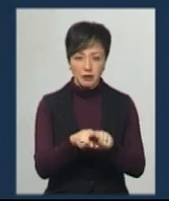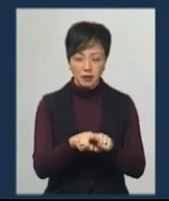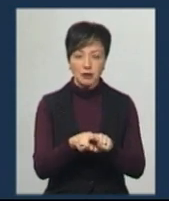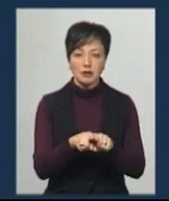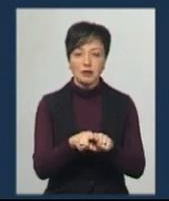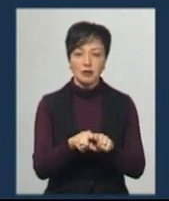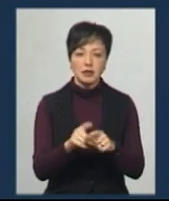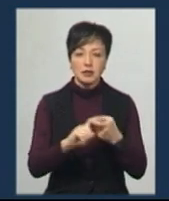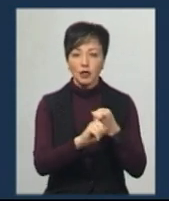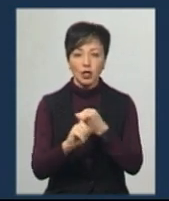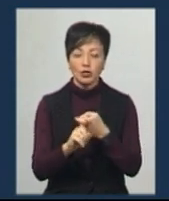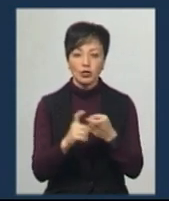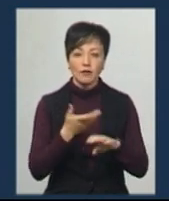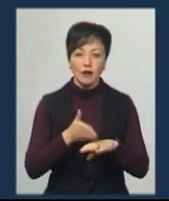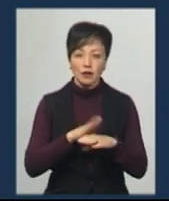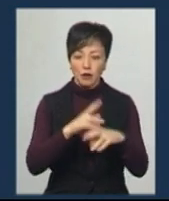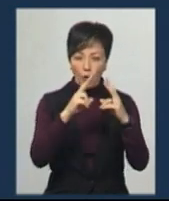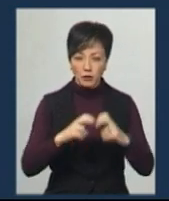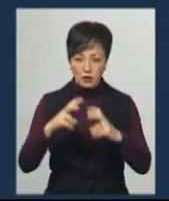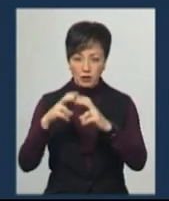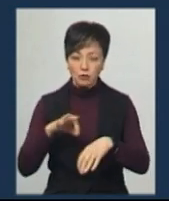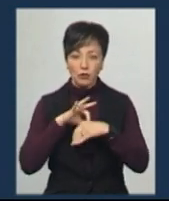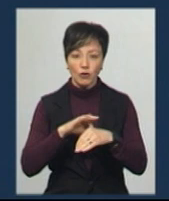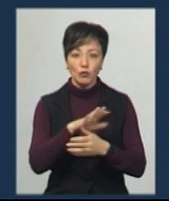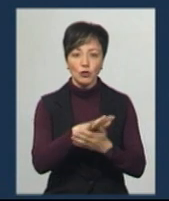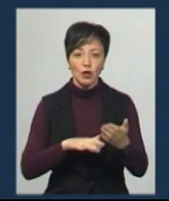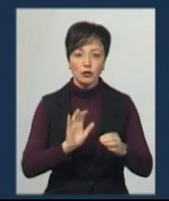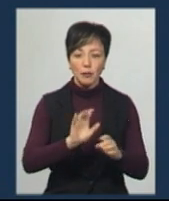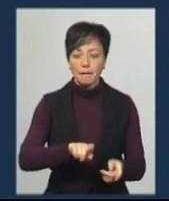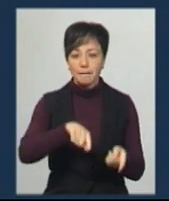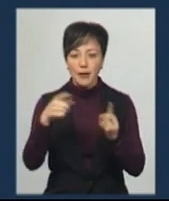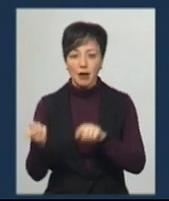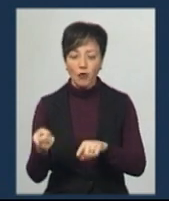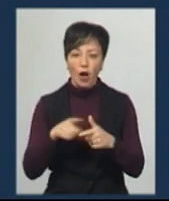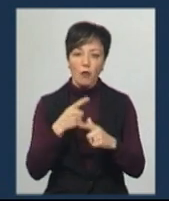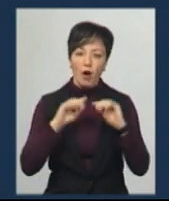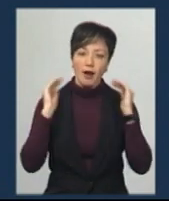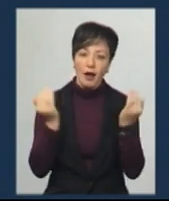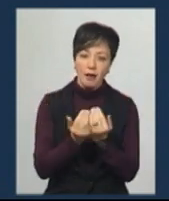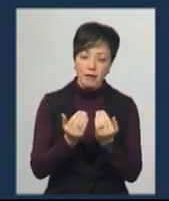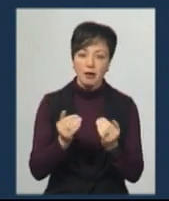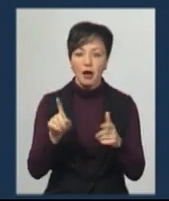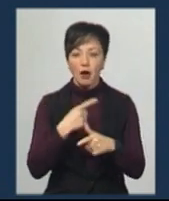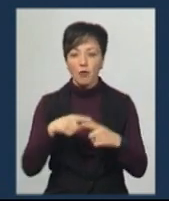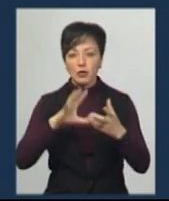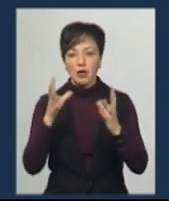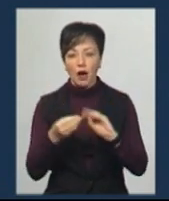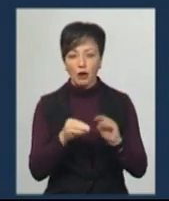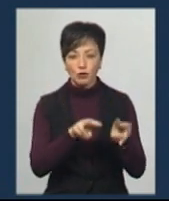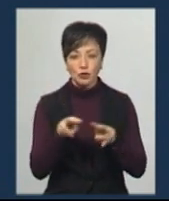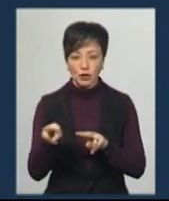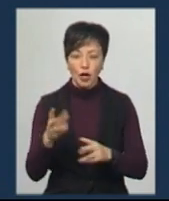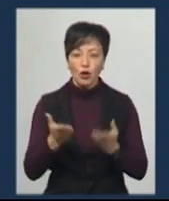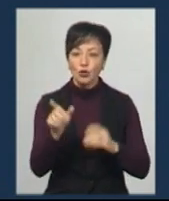від тяжкості її там тримають, проводять всім стеження, подальшому переводять або реанімаційне відділення, або відділення загального спостереження.